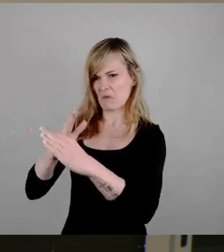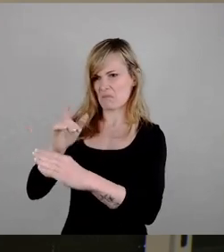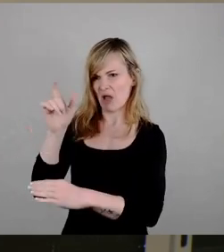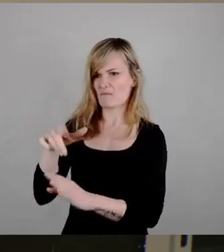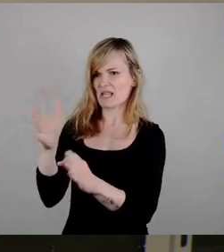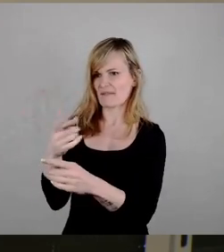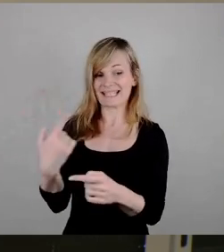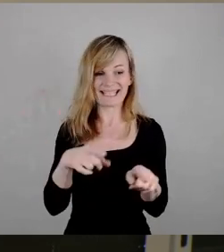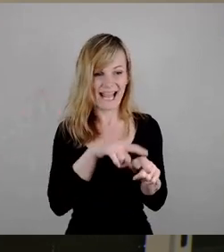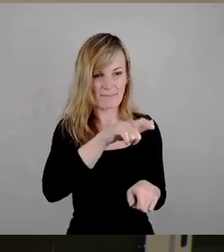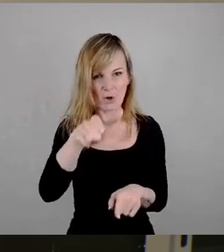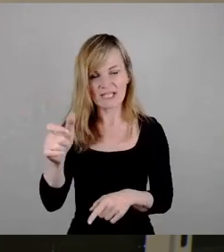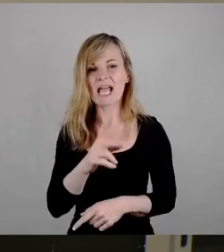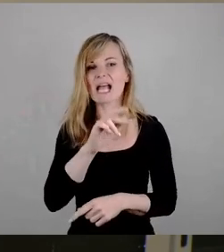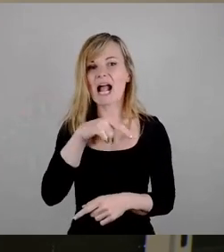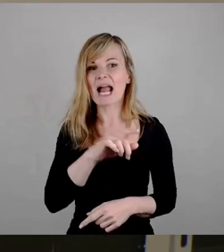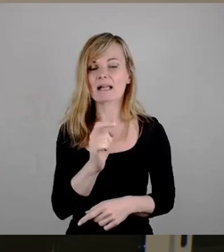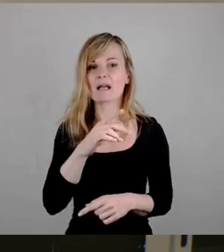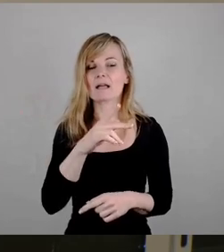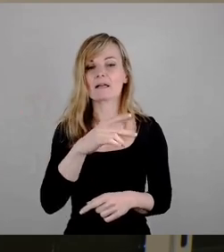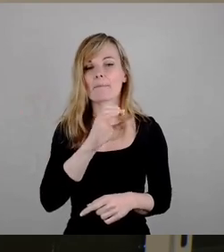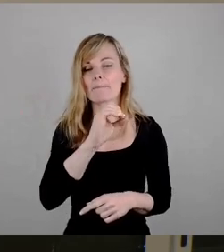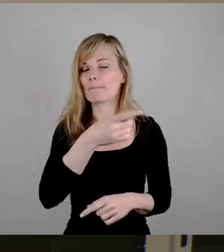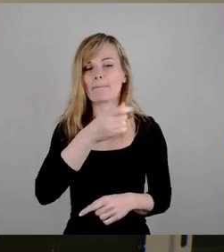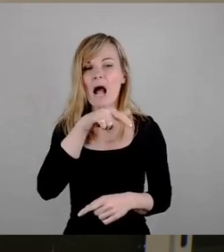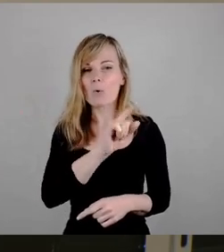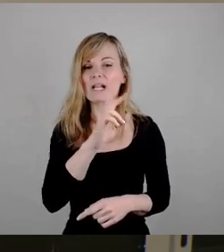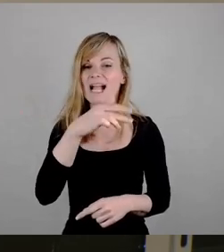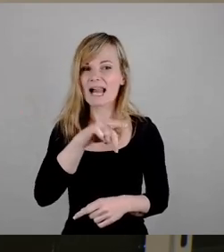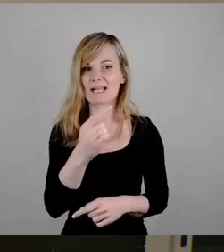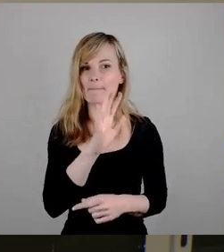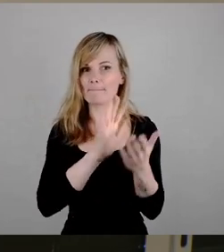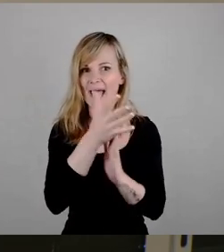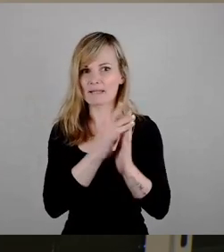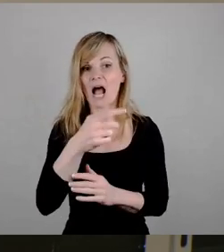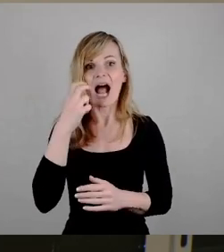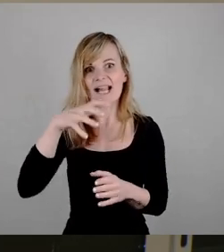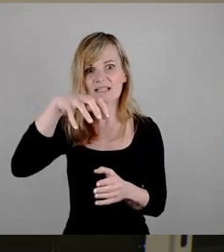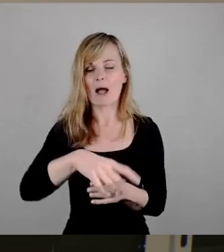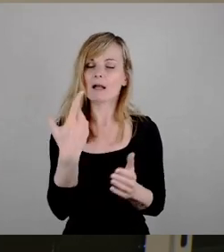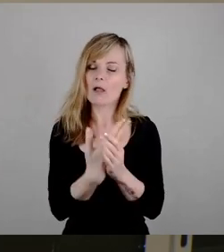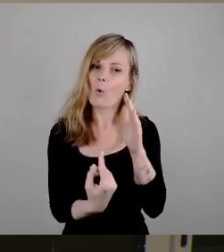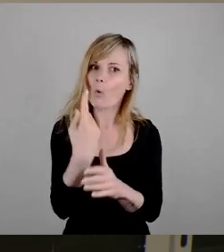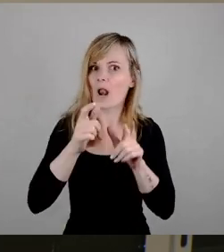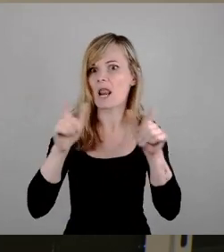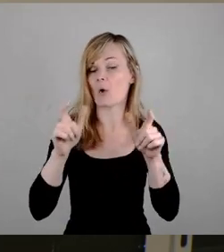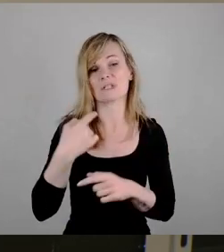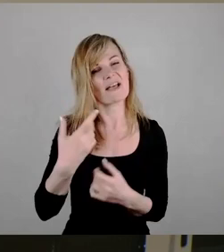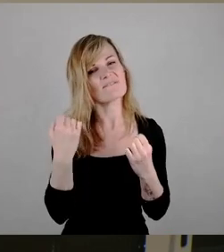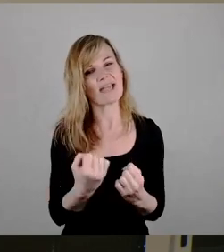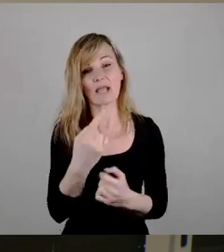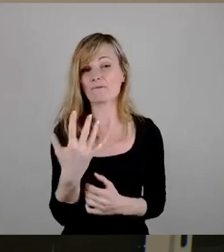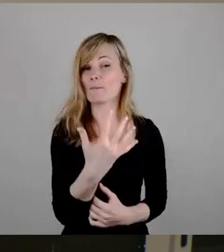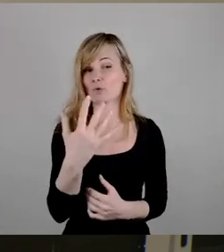Paul Kalkbrenner, der kommt auf den Altmarkt, das wird richtig laut und der wird dort, das weiß ich mit Ihnen, fünf oder sechs Stunden lang, am